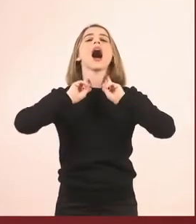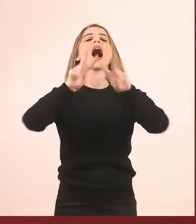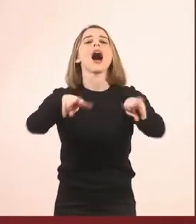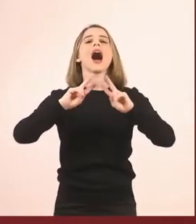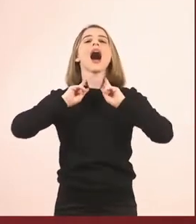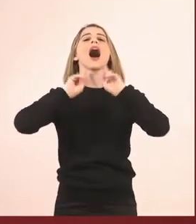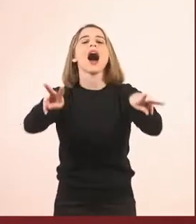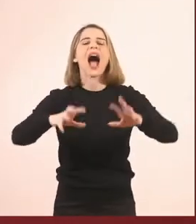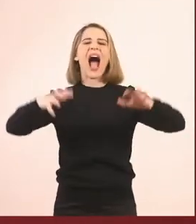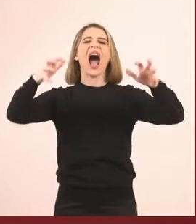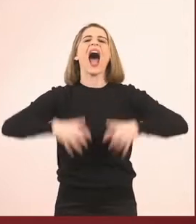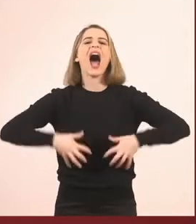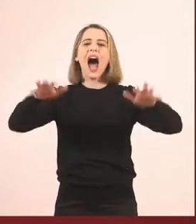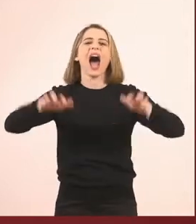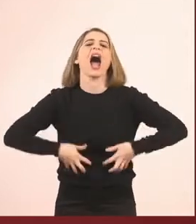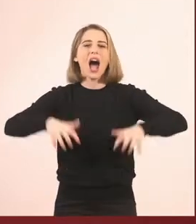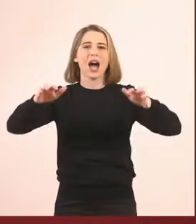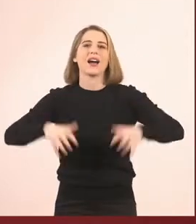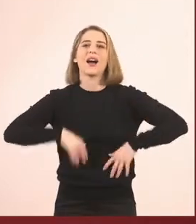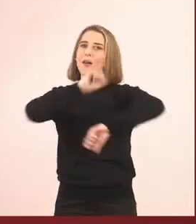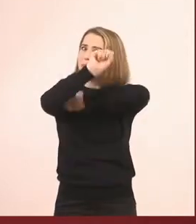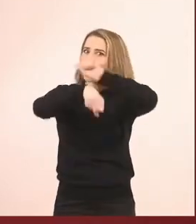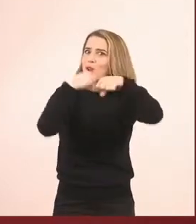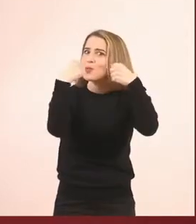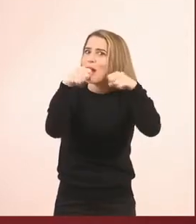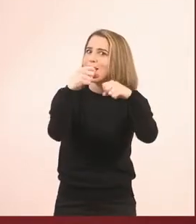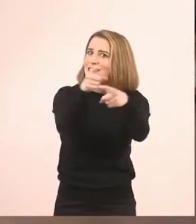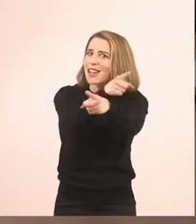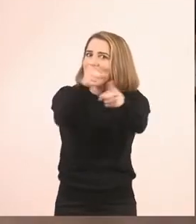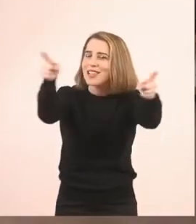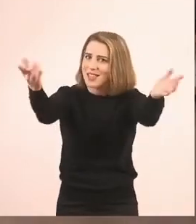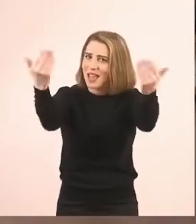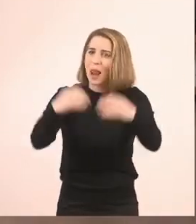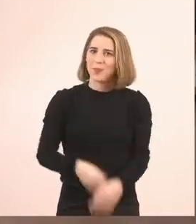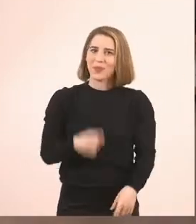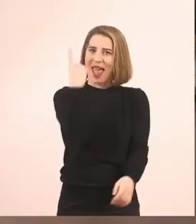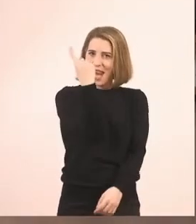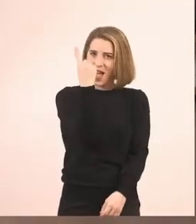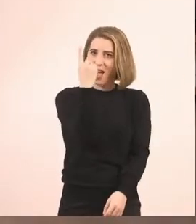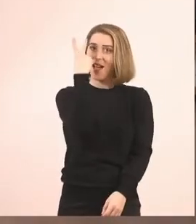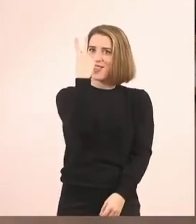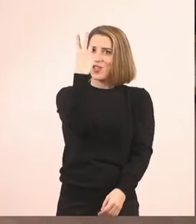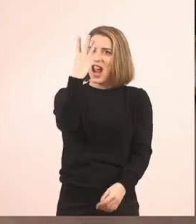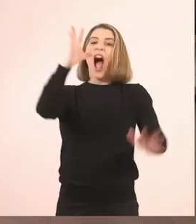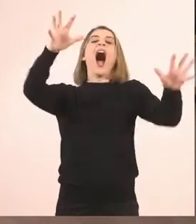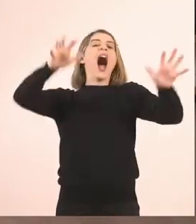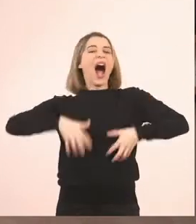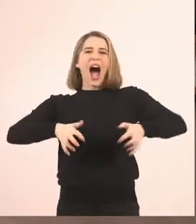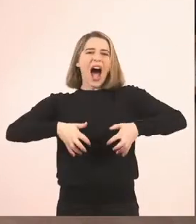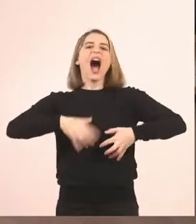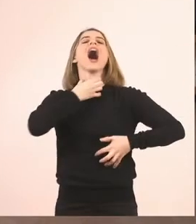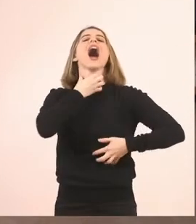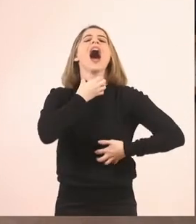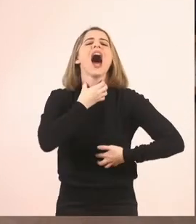Ώστε να βγαίνει πιο αληθινό. Για δοκιμάστε λίγο να γελάσετε όλοι. Έλα, με το τρία. Ένα, δύο, τρία και...